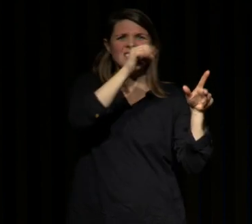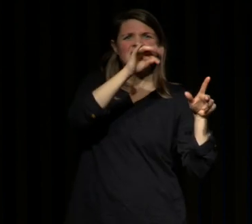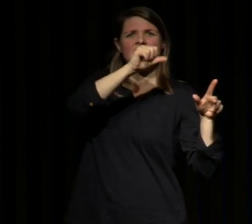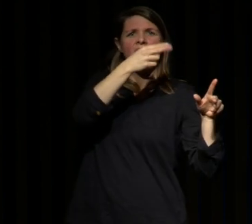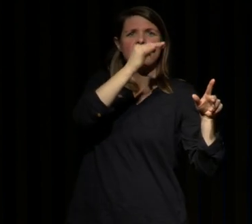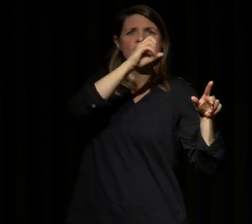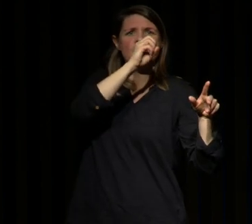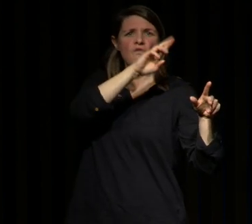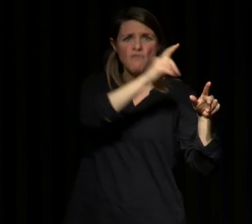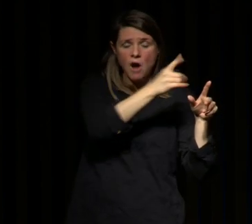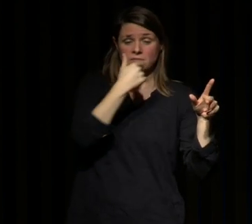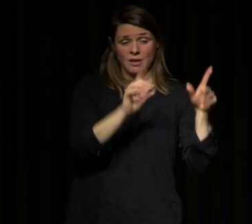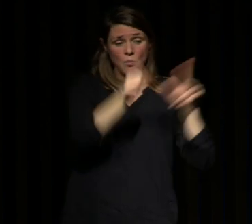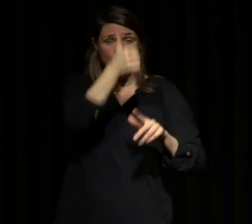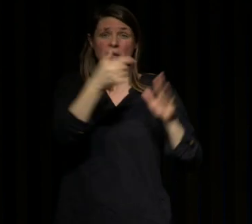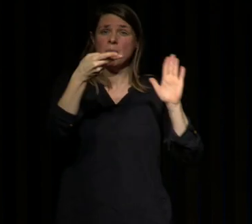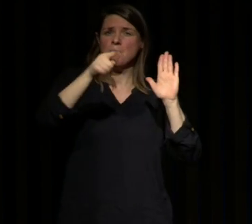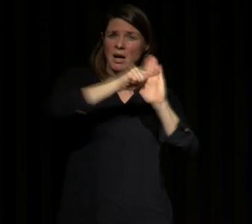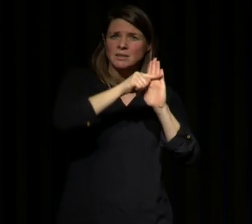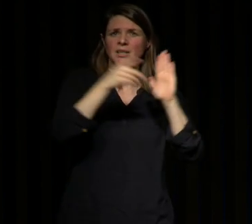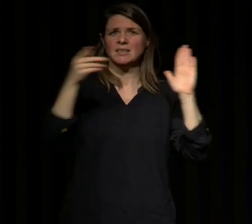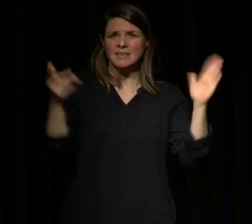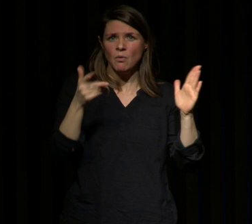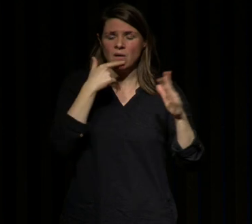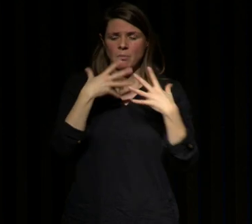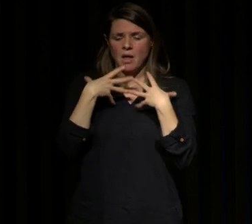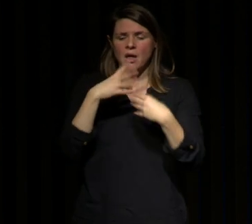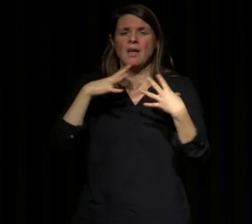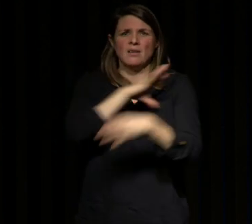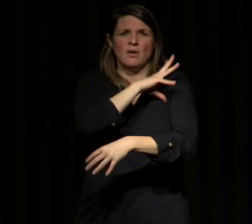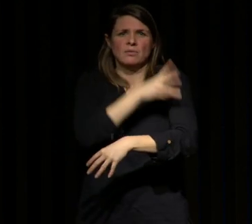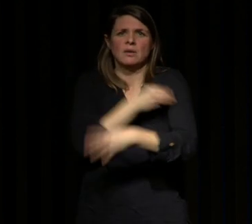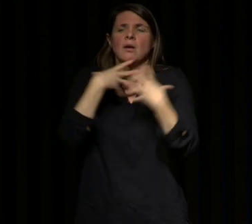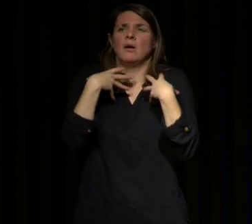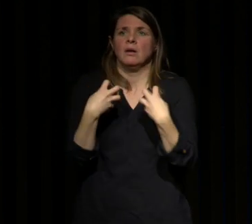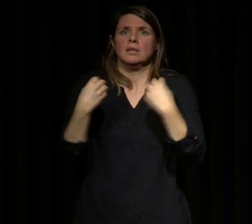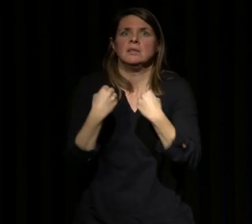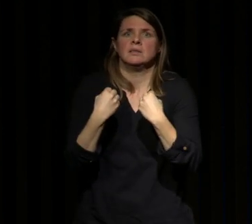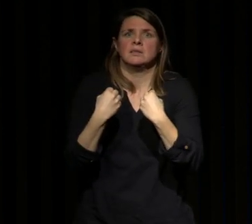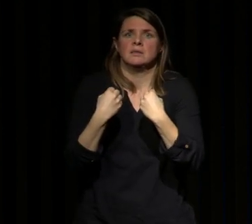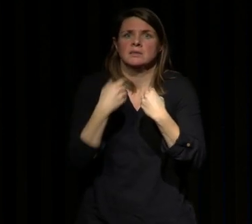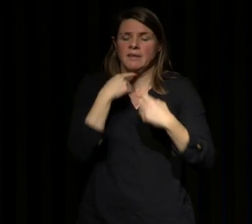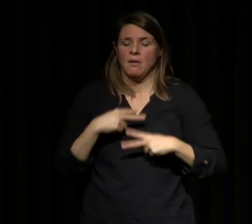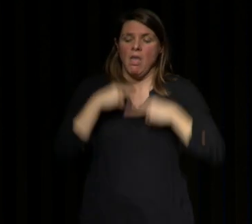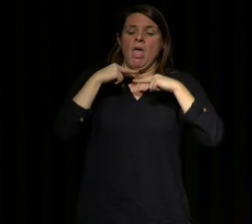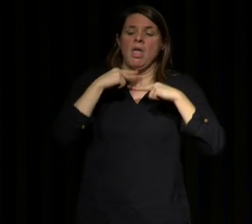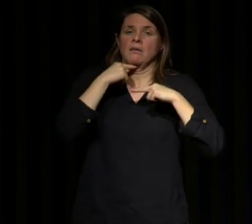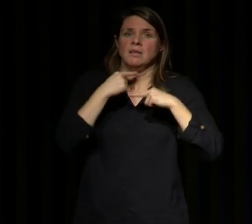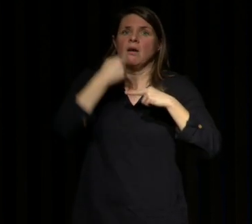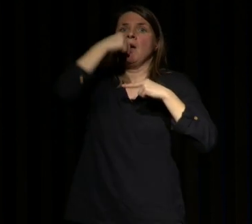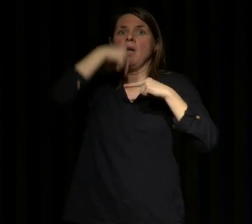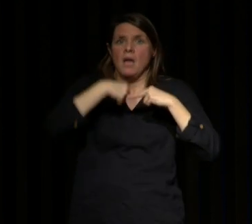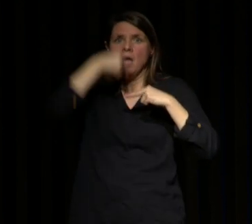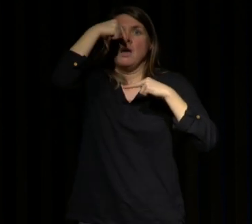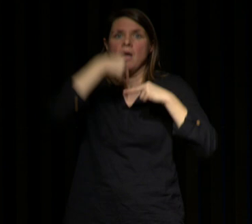'en fait le mécanisme Princeps c'est l'hypotonie musculaire au moment de l'endormissement qui créait l'obstruction des voies aériennes et donc